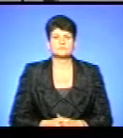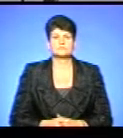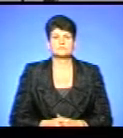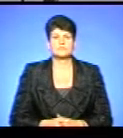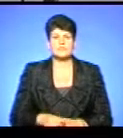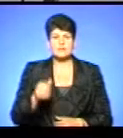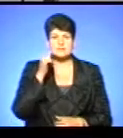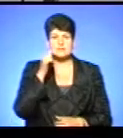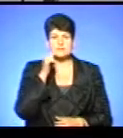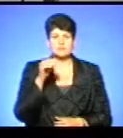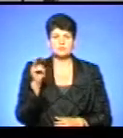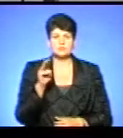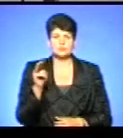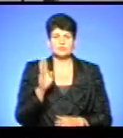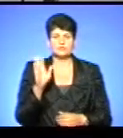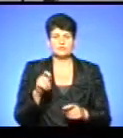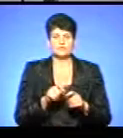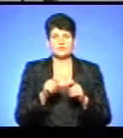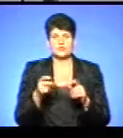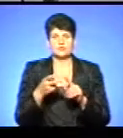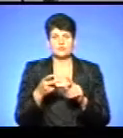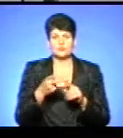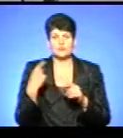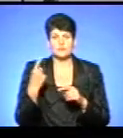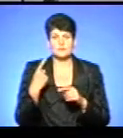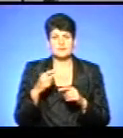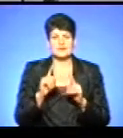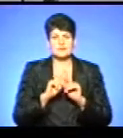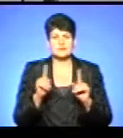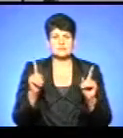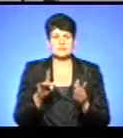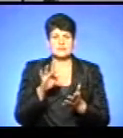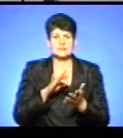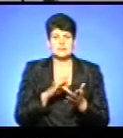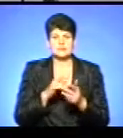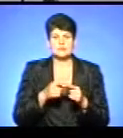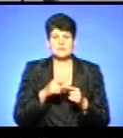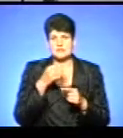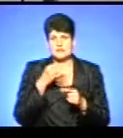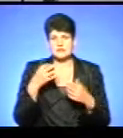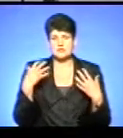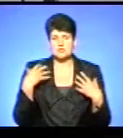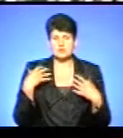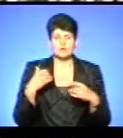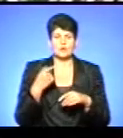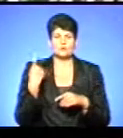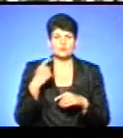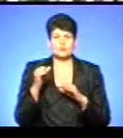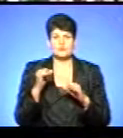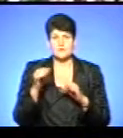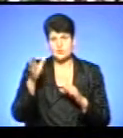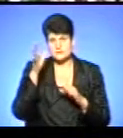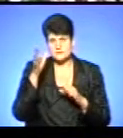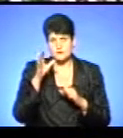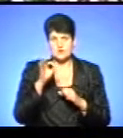Завтра у Шумську відкривають другий в області інклюзивний центр. Про це нам повідомила начальник обласного управління освіти і науки Ольга